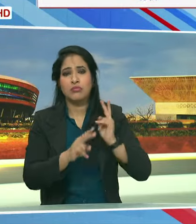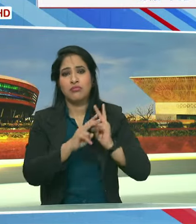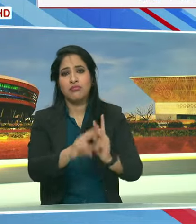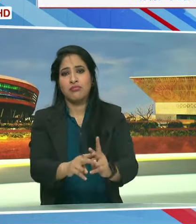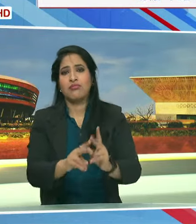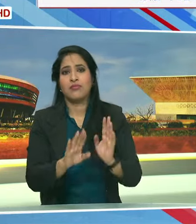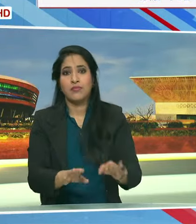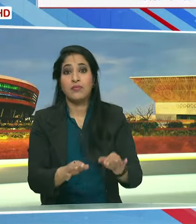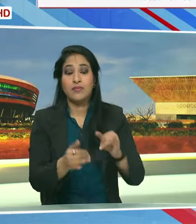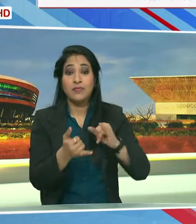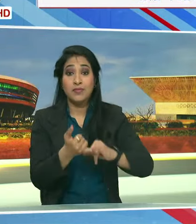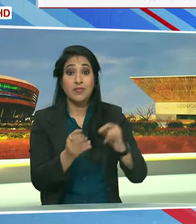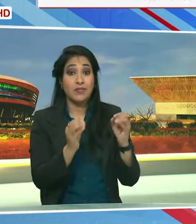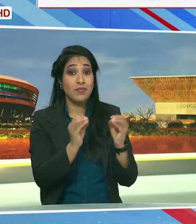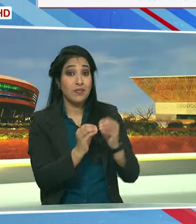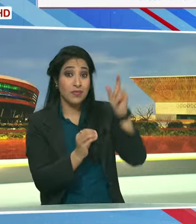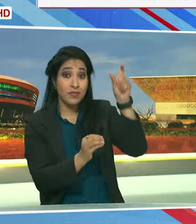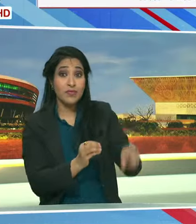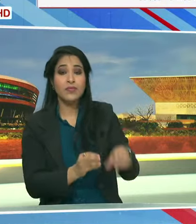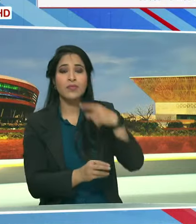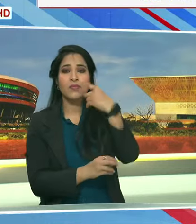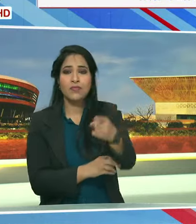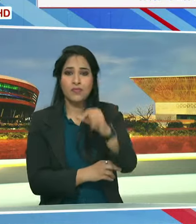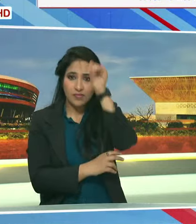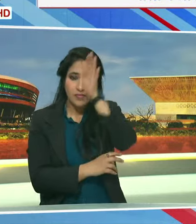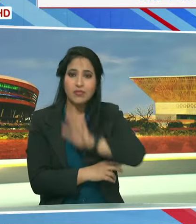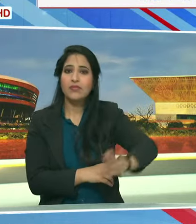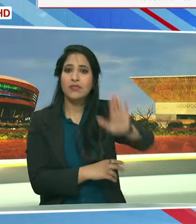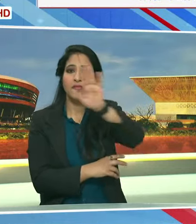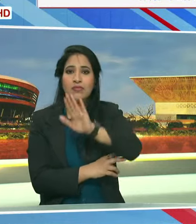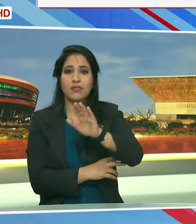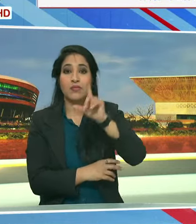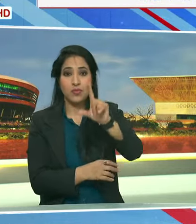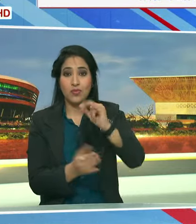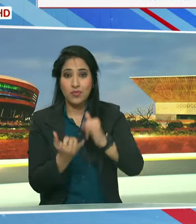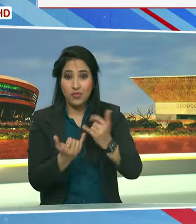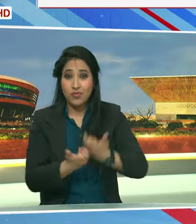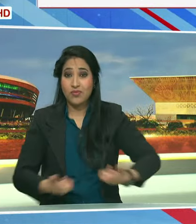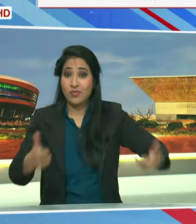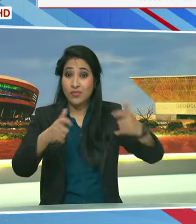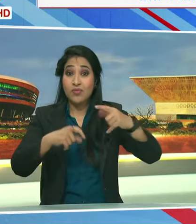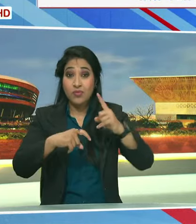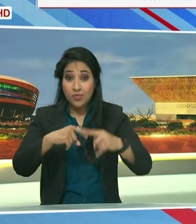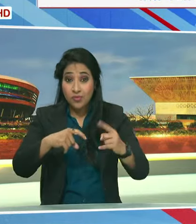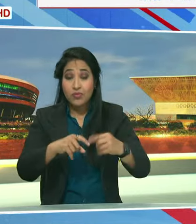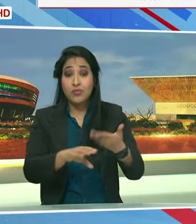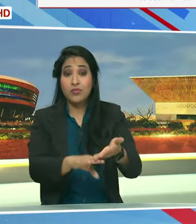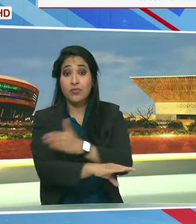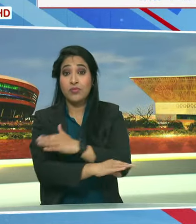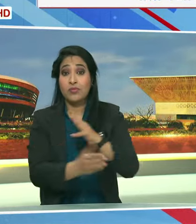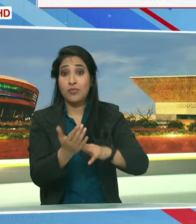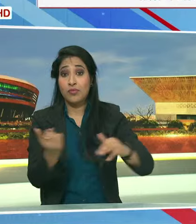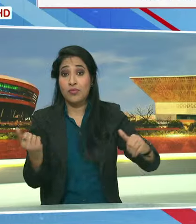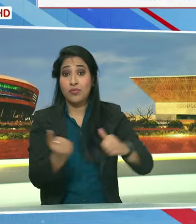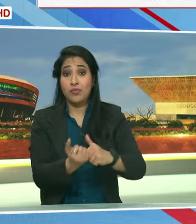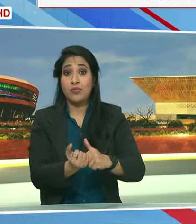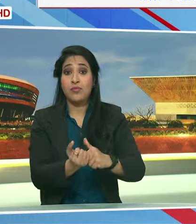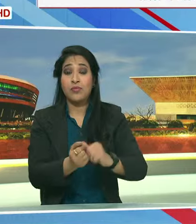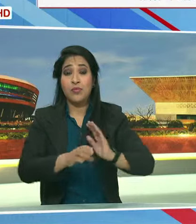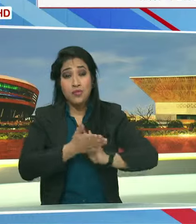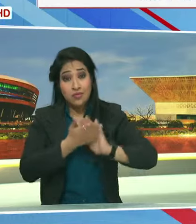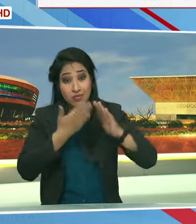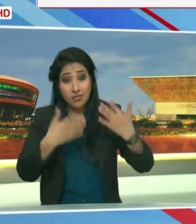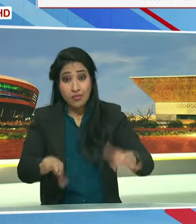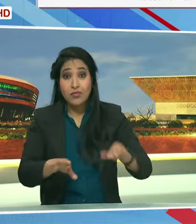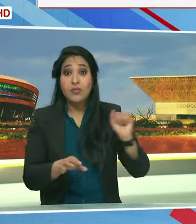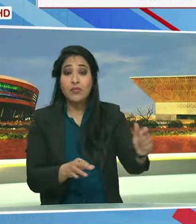संजीव बजाज ने कहा कि भारत में लोगसरभा के आम चुनाव से पहले मार्च में समाप्त